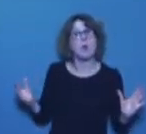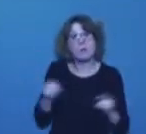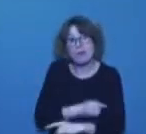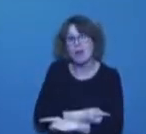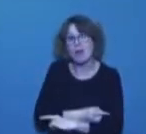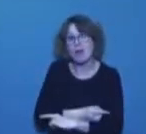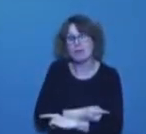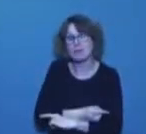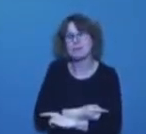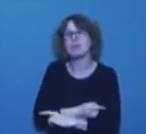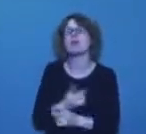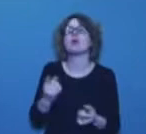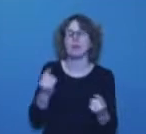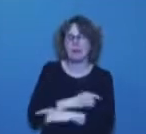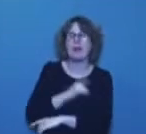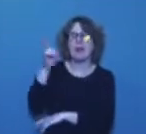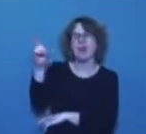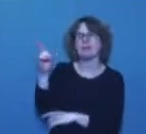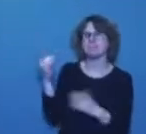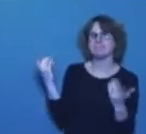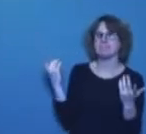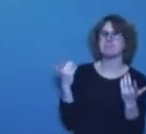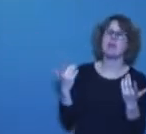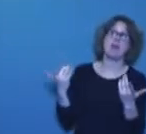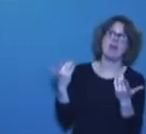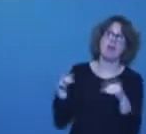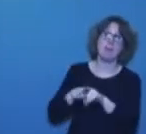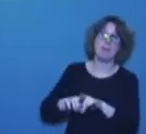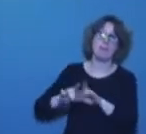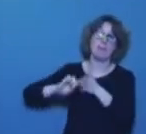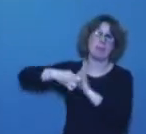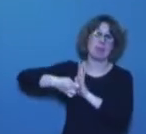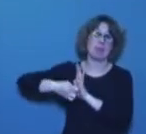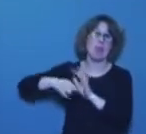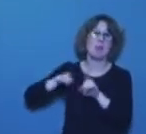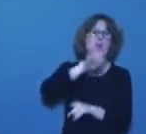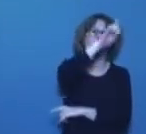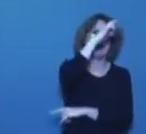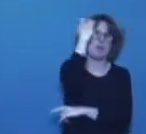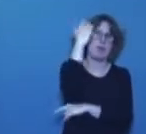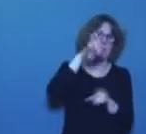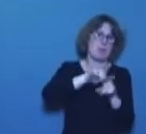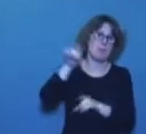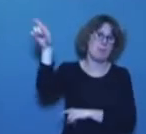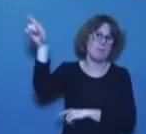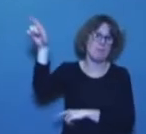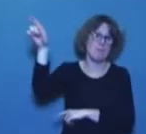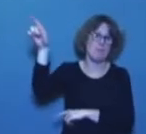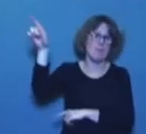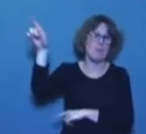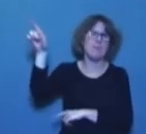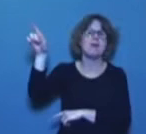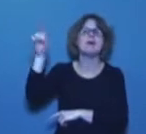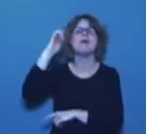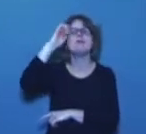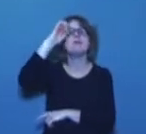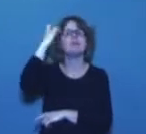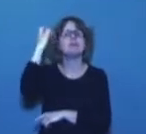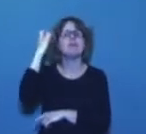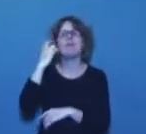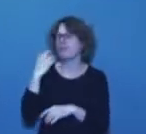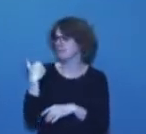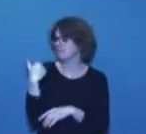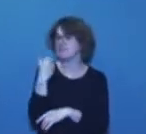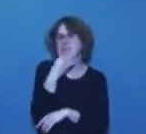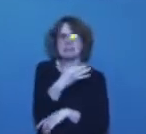vous montrer comment elle se propose. Elle aussi de vous faire les poches. Comme l'autre. Le monsieur Fillon dont je vous ai parlé il y a